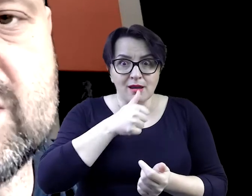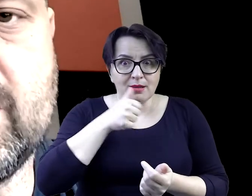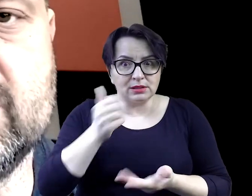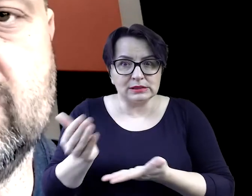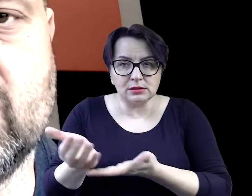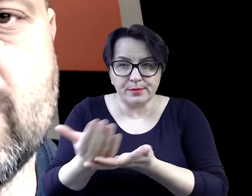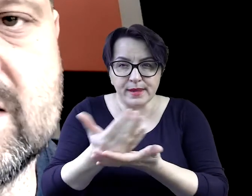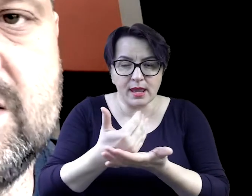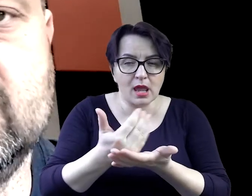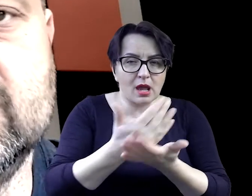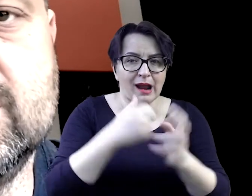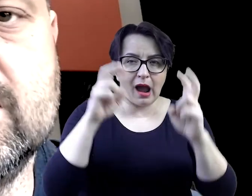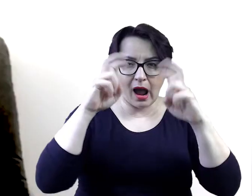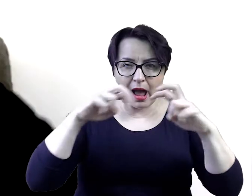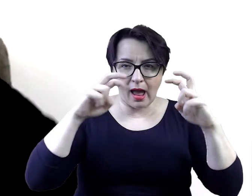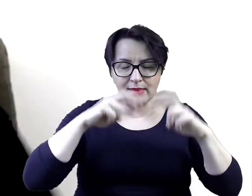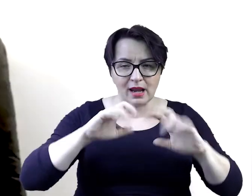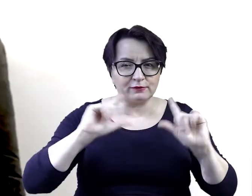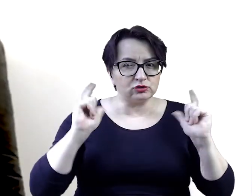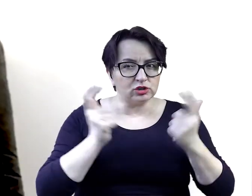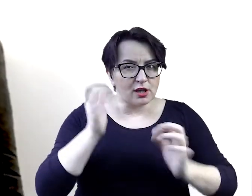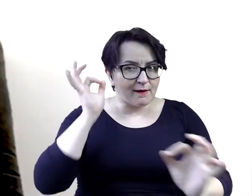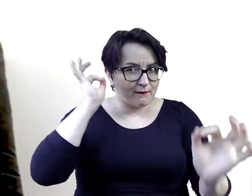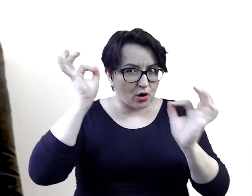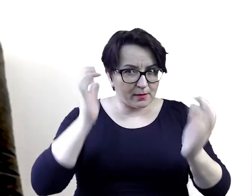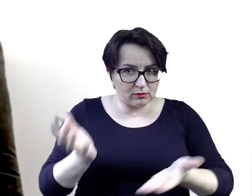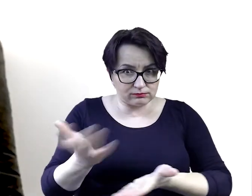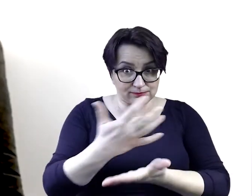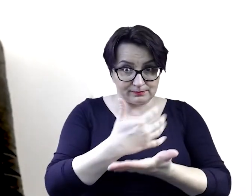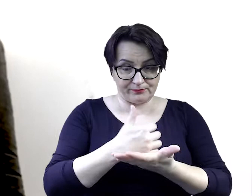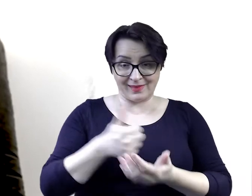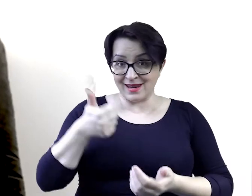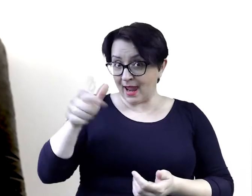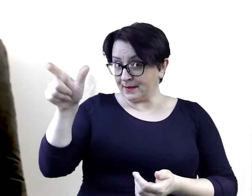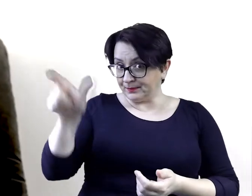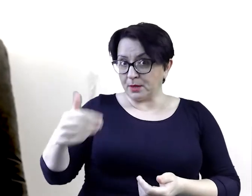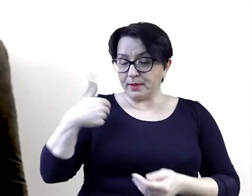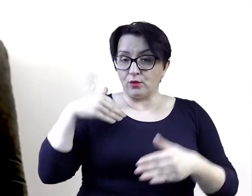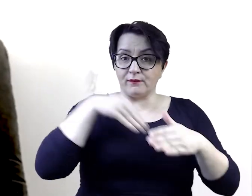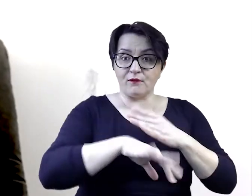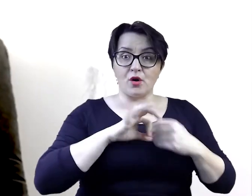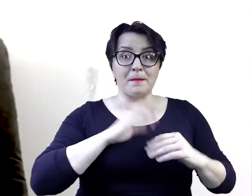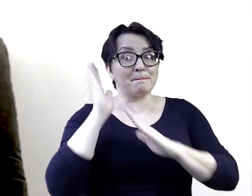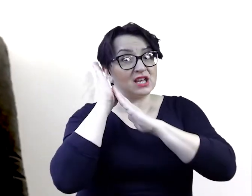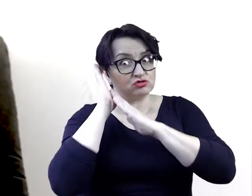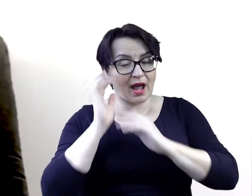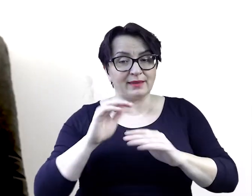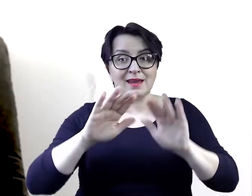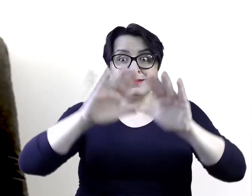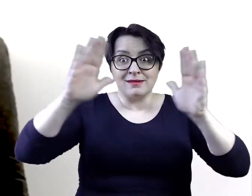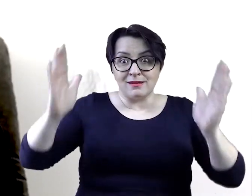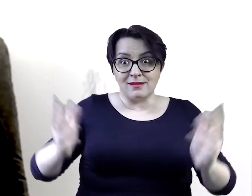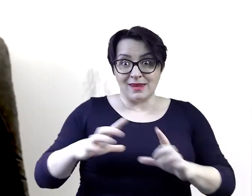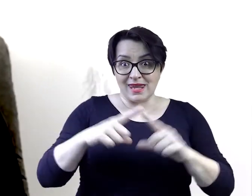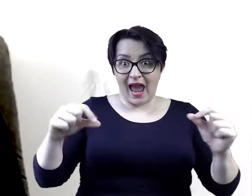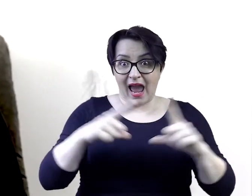analizą zebranych informacji Jeden z nich przechowywał W mieszkaniu przywiezione Z planety Bibasjajo Z którego po